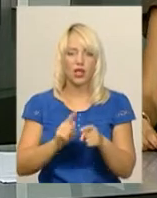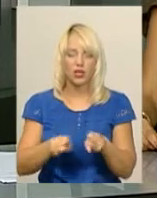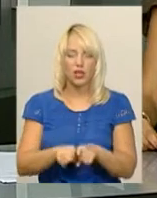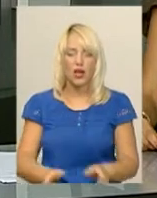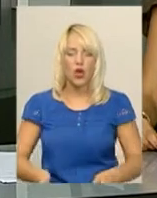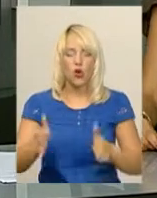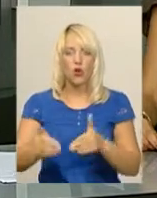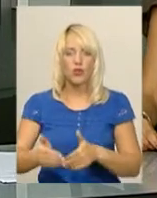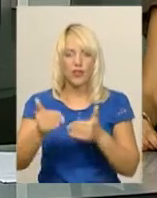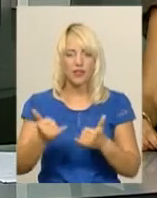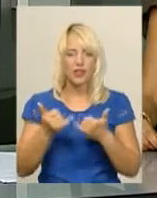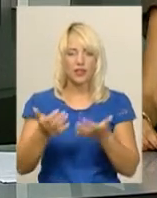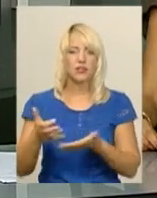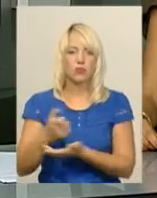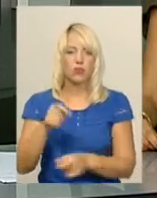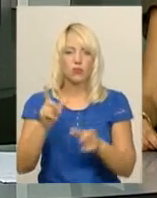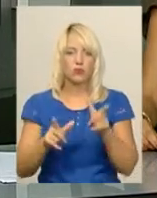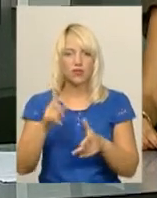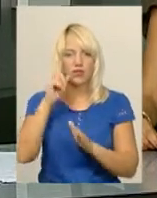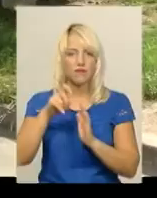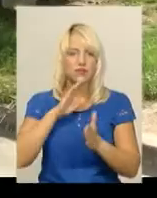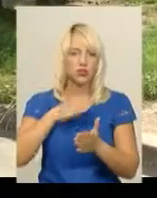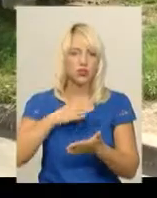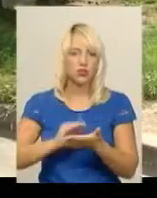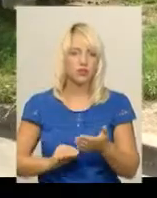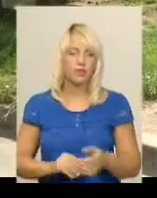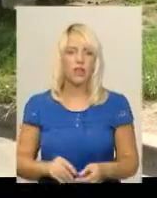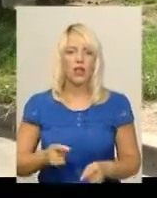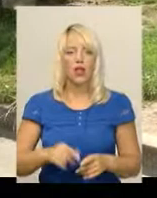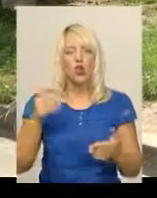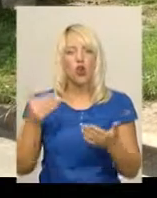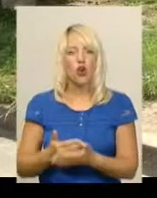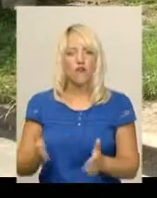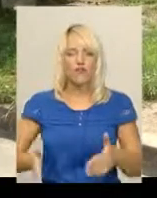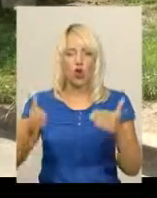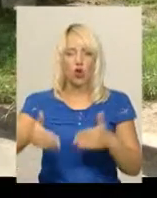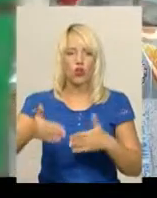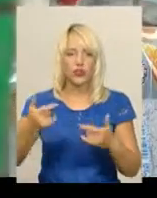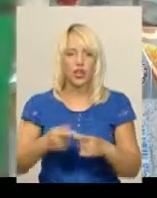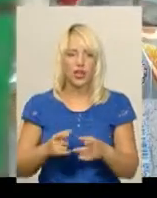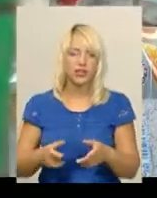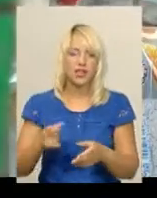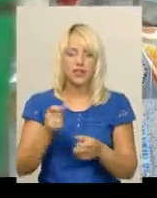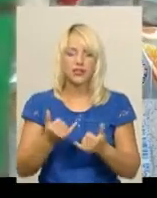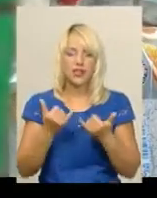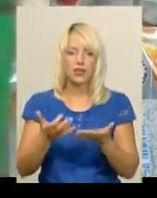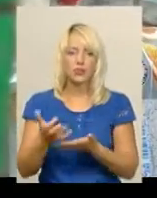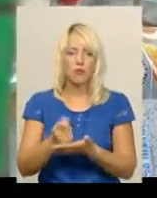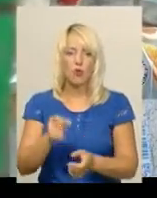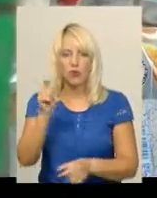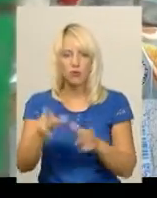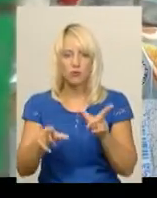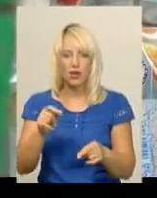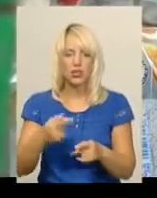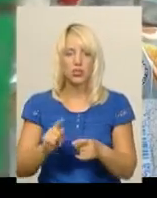-пляшки, дізнавалася моя колега Ірина Хижа. Нові контейнери для збору пет-пляшки встановлюють у Хмельницькому. Облаштовує та